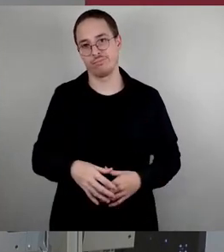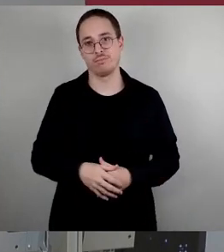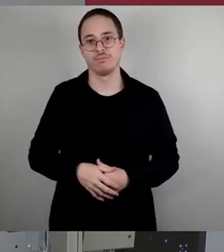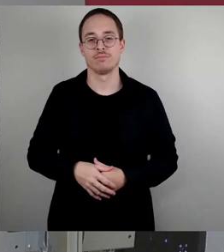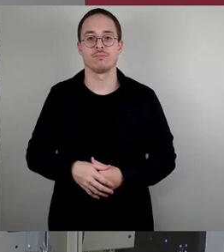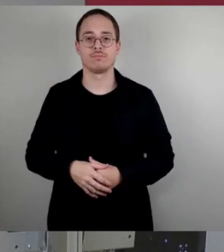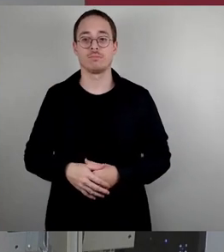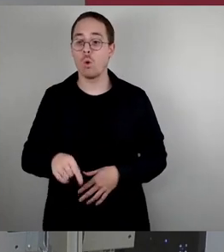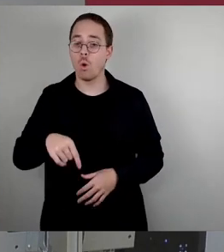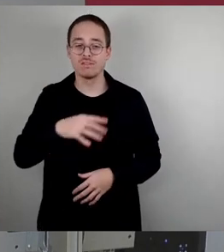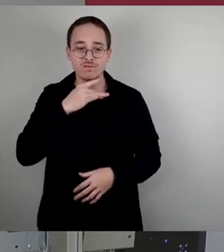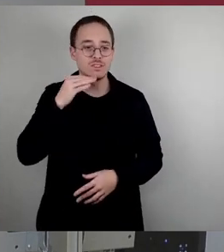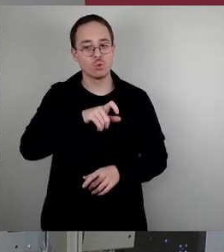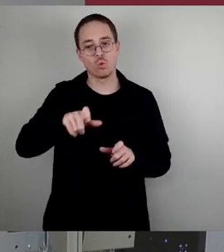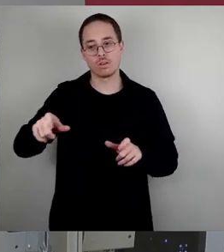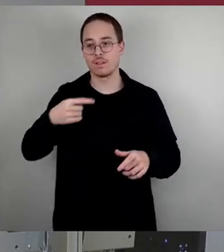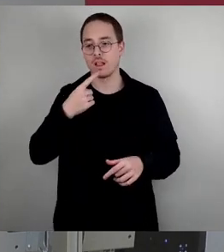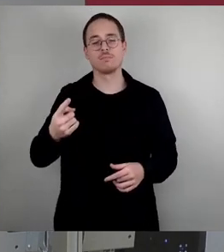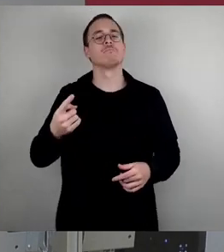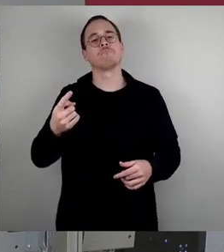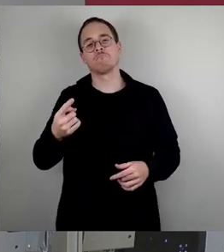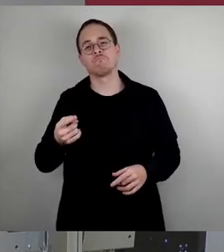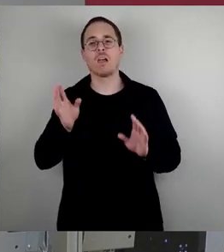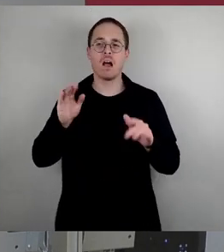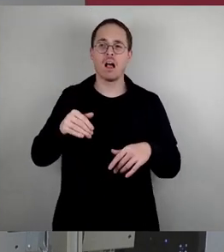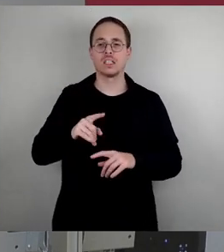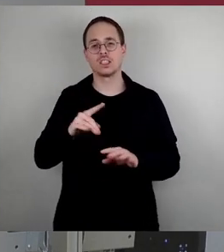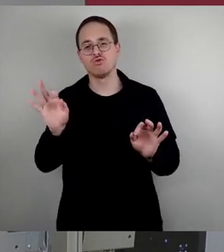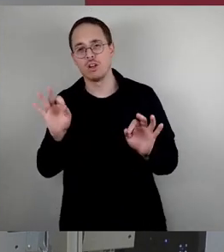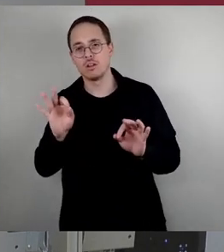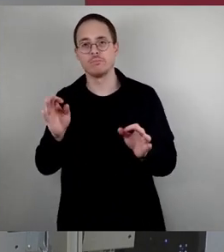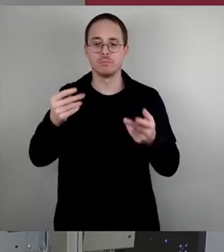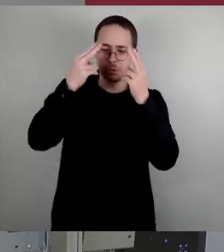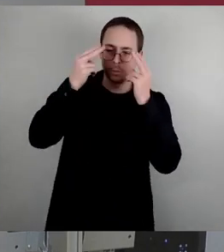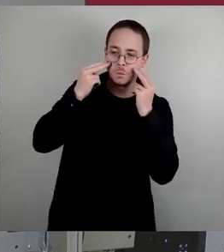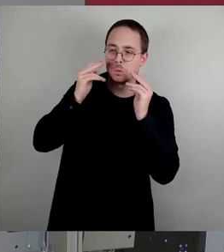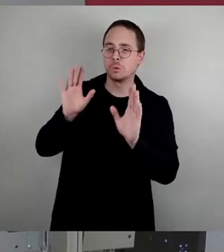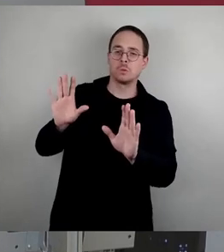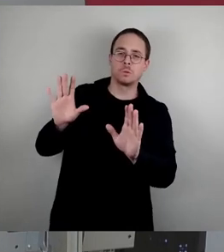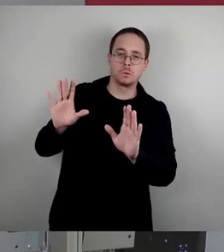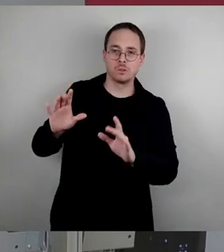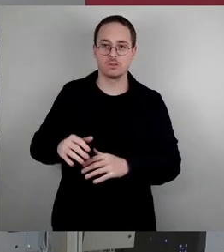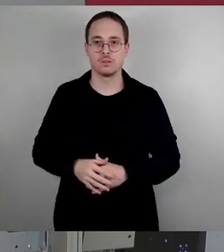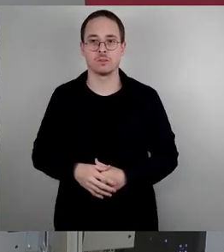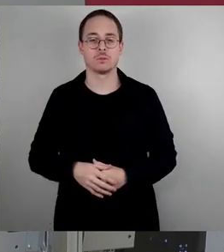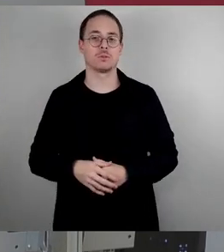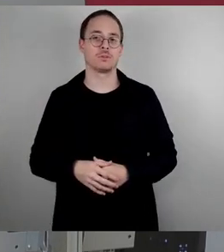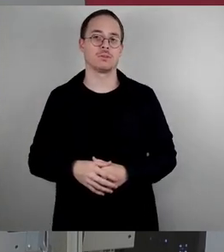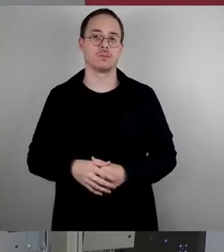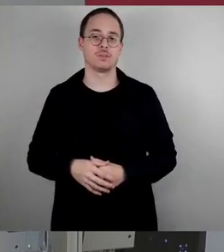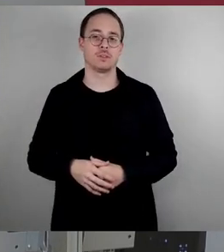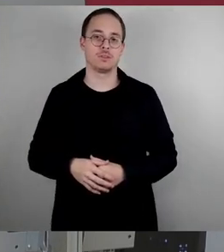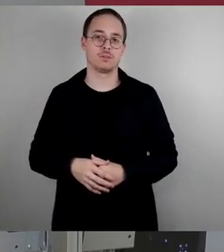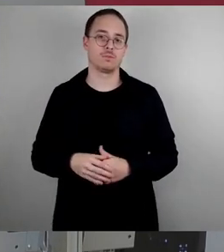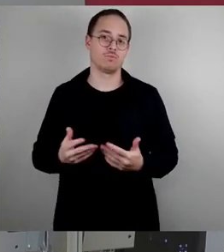verschließen. Gegenüber den im letzten Frühling angenommenen Planwerten ist ein erheblicher Mehrbedarf an Kosten zu